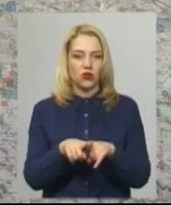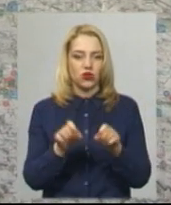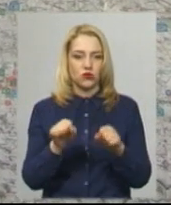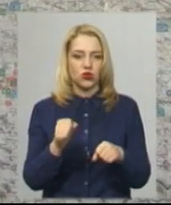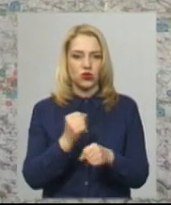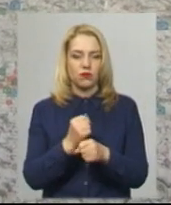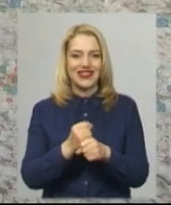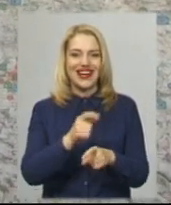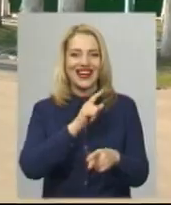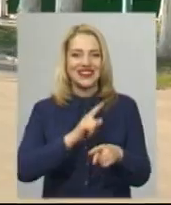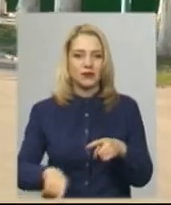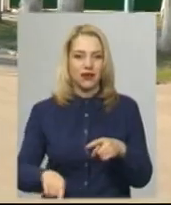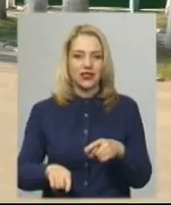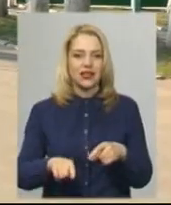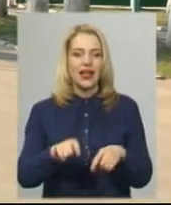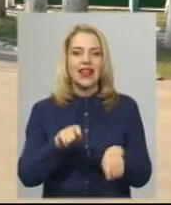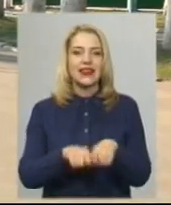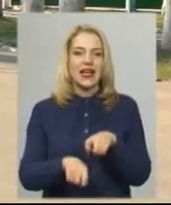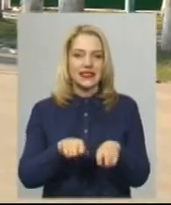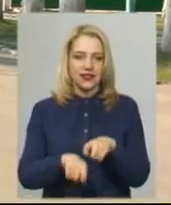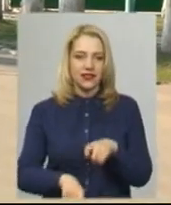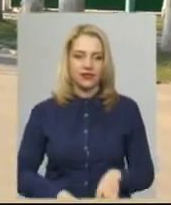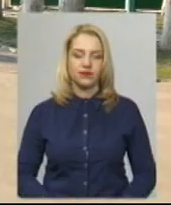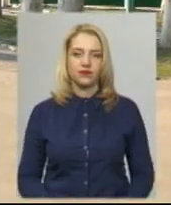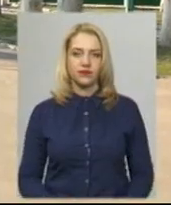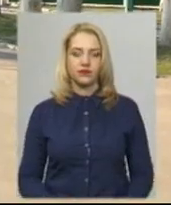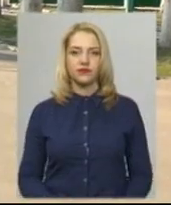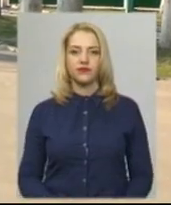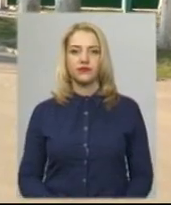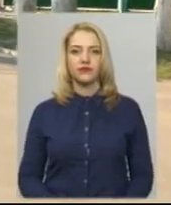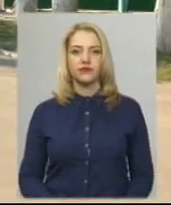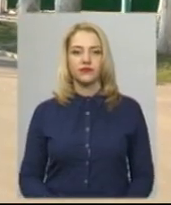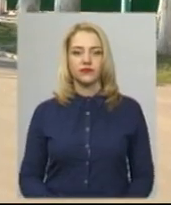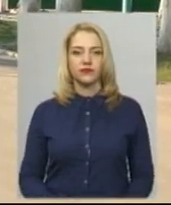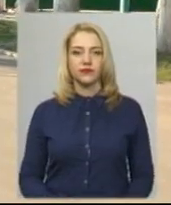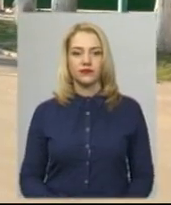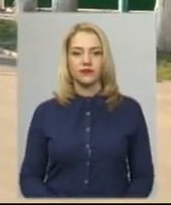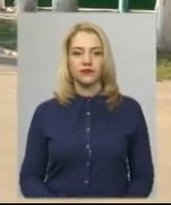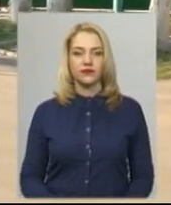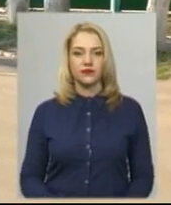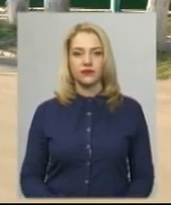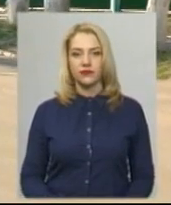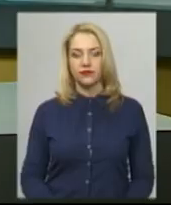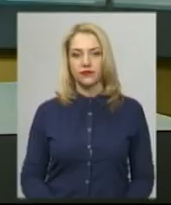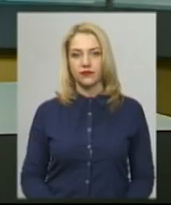експрес-тести. Анастасія Збродва, Віктор Кривий, Юрій Чорний. Новини на Суспільному. Хмельниччина.